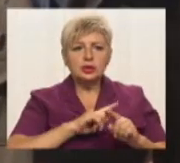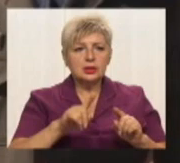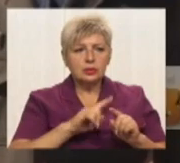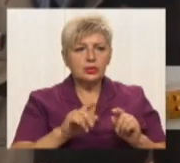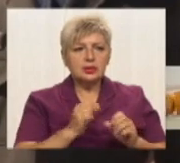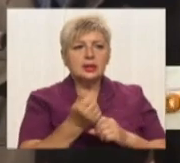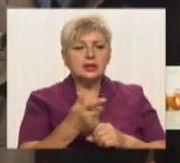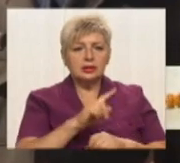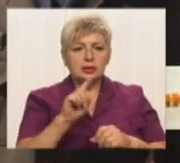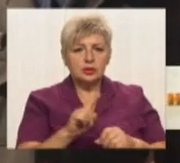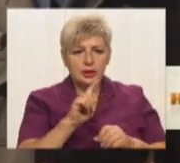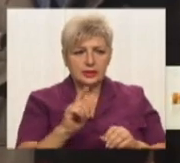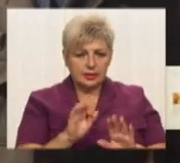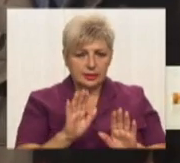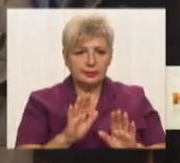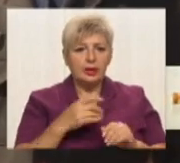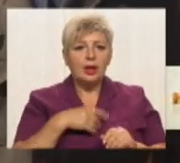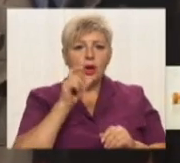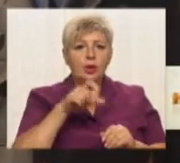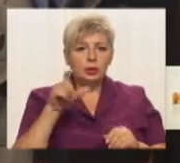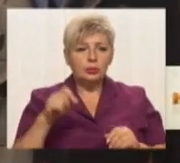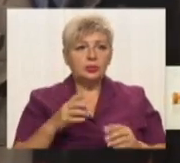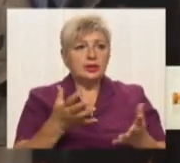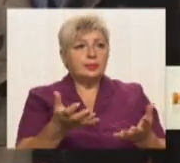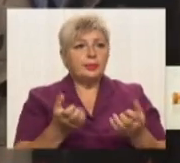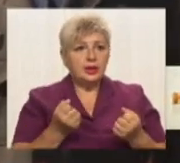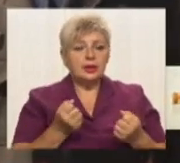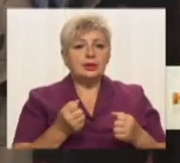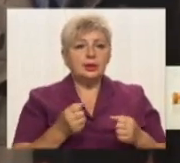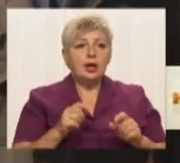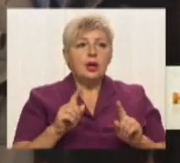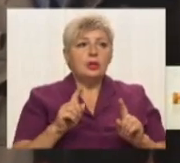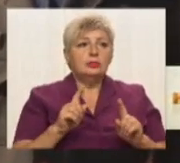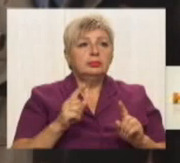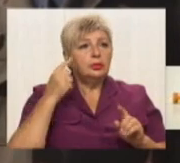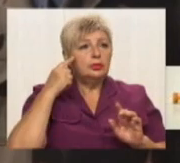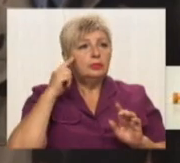як можливість завершити війну дуже і дуже швидко.